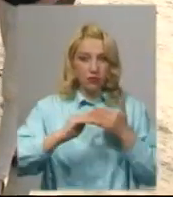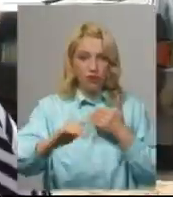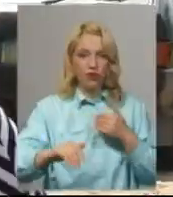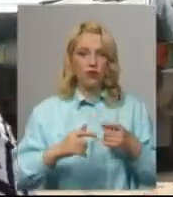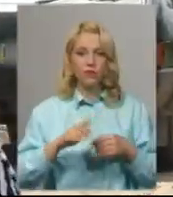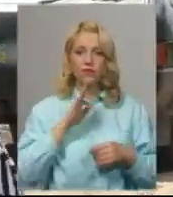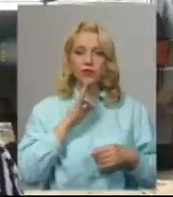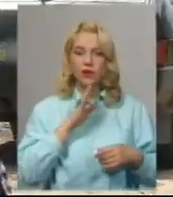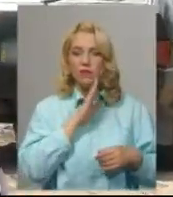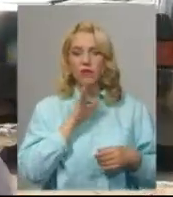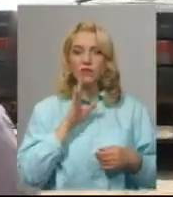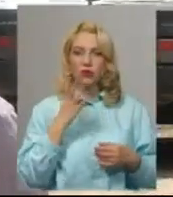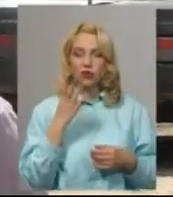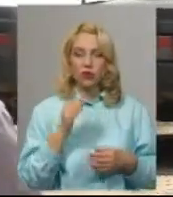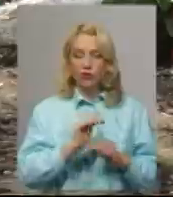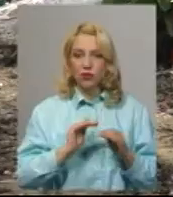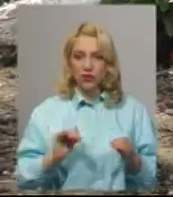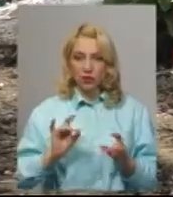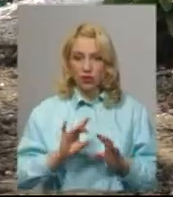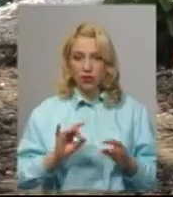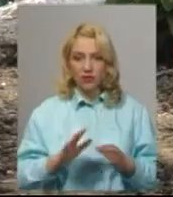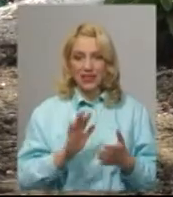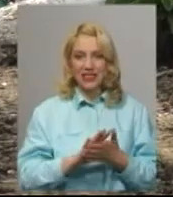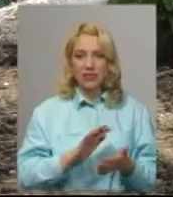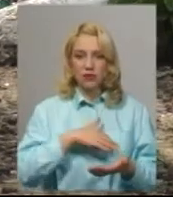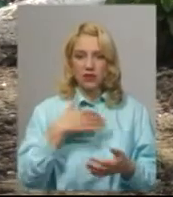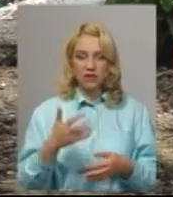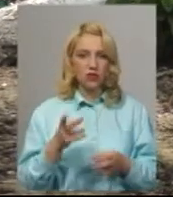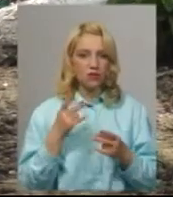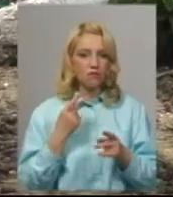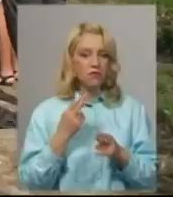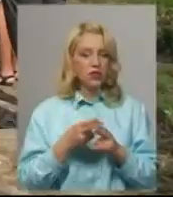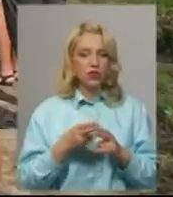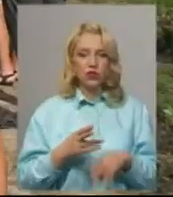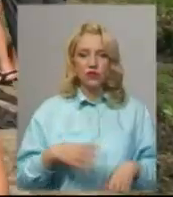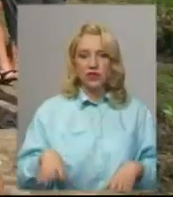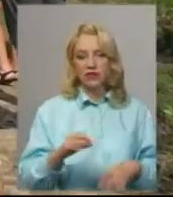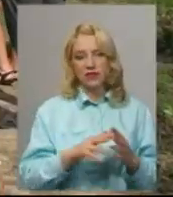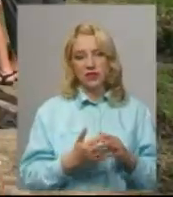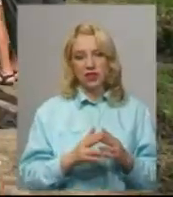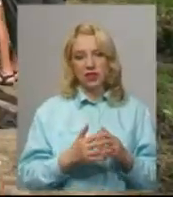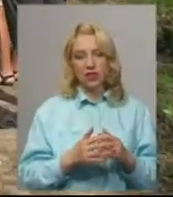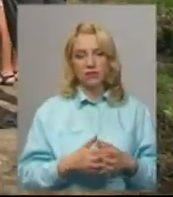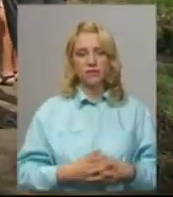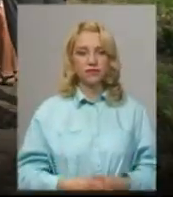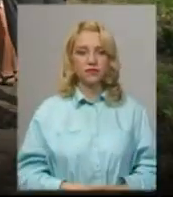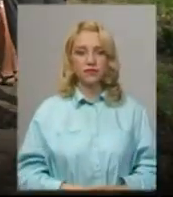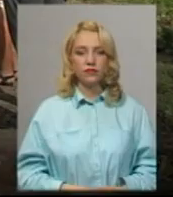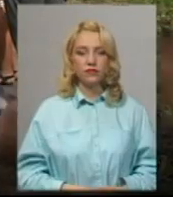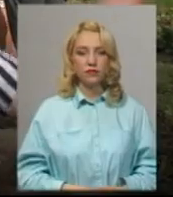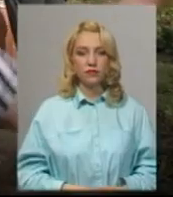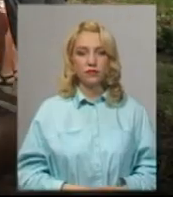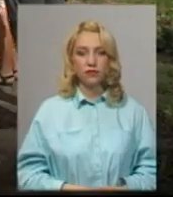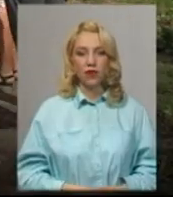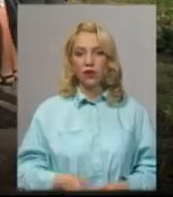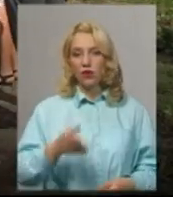чотирьох дітей Оксана Томановська розповідає, сміттєзвалище дошкуляє всім у селі, і не тільки зараз. Ми перемо вручну. І от коли